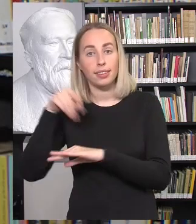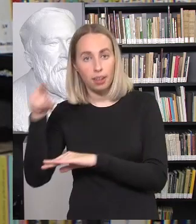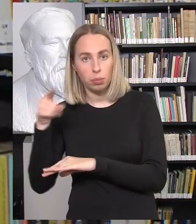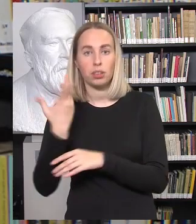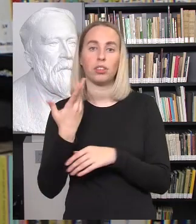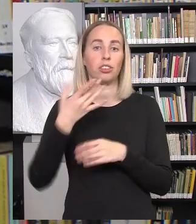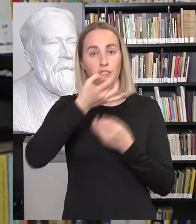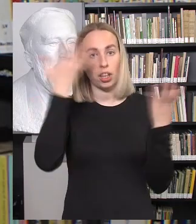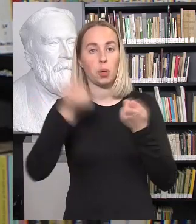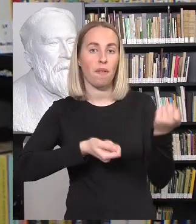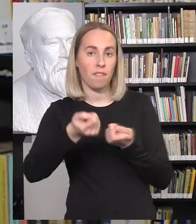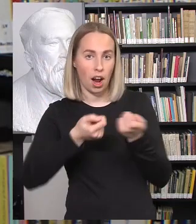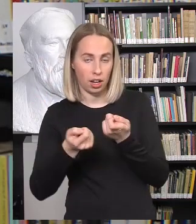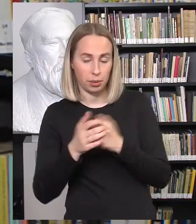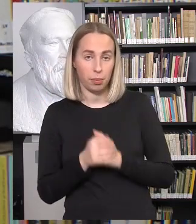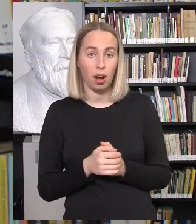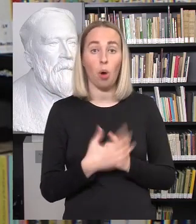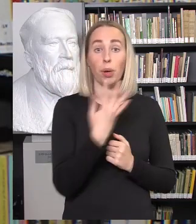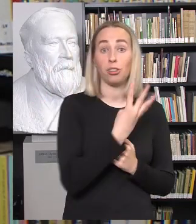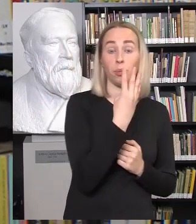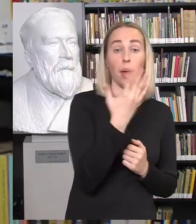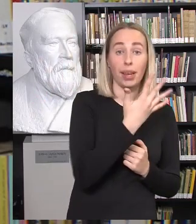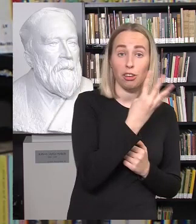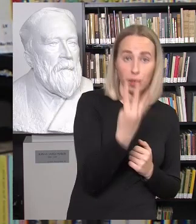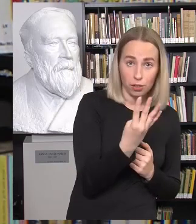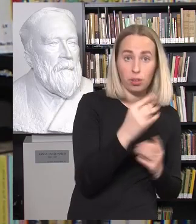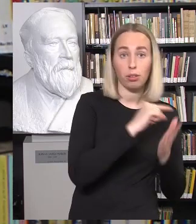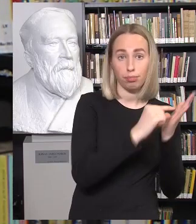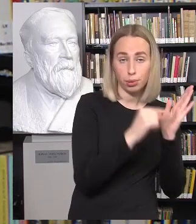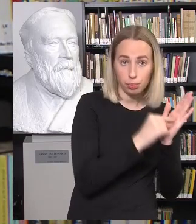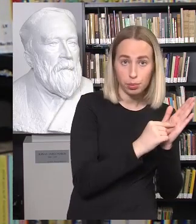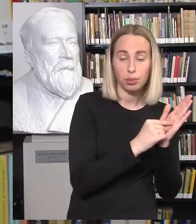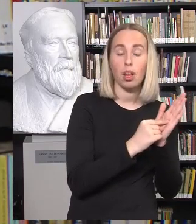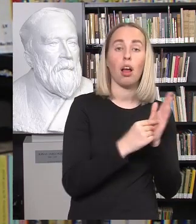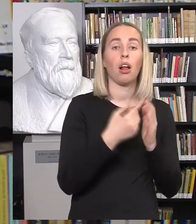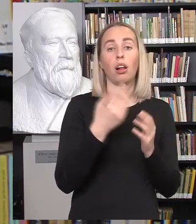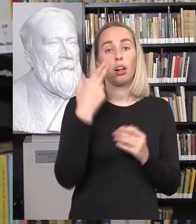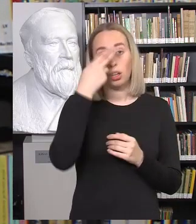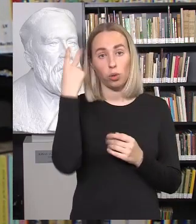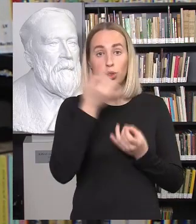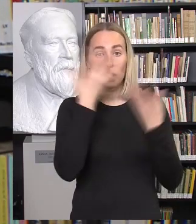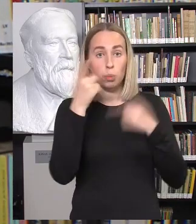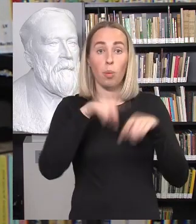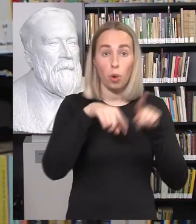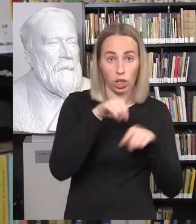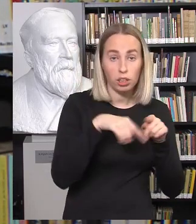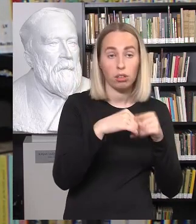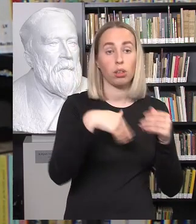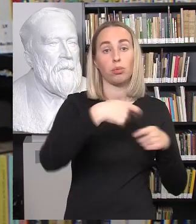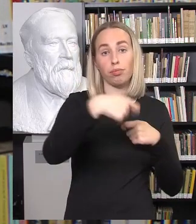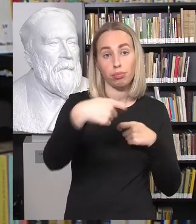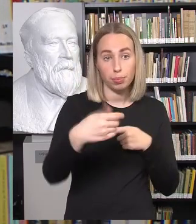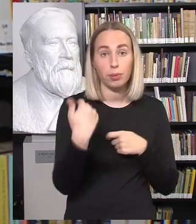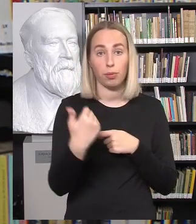subjektas. O 54 straipsnį numatyte, kad Lietuvos švietimo politikos vystimas įkreiptis nustato Seimas, tvirtindamas